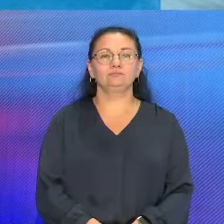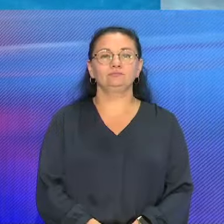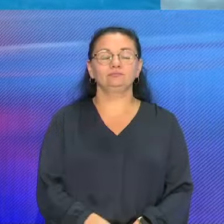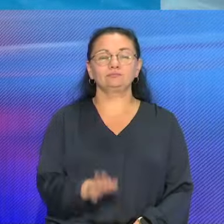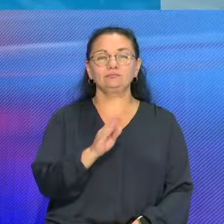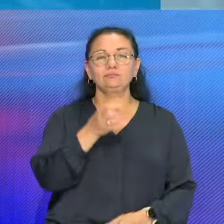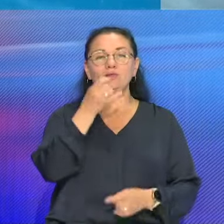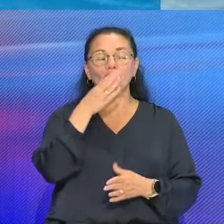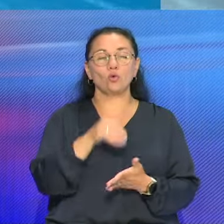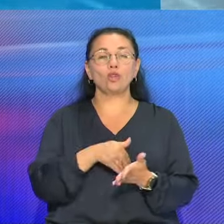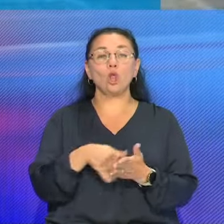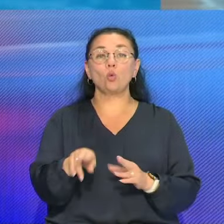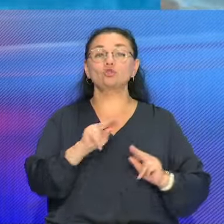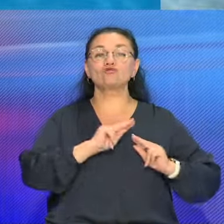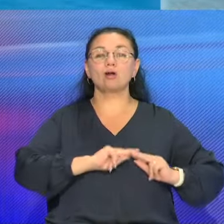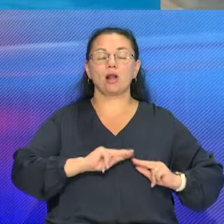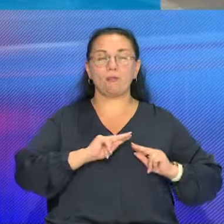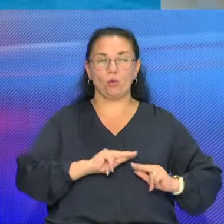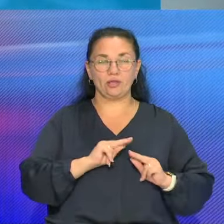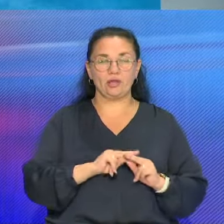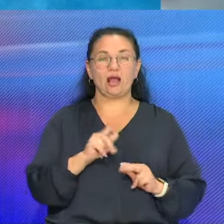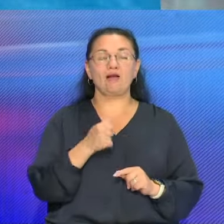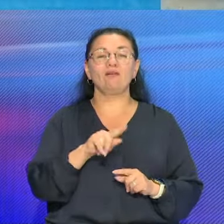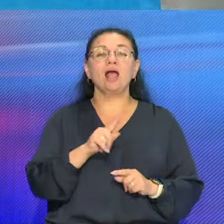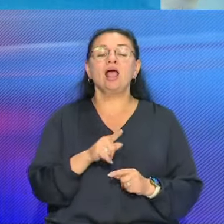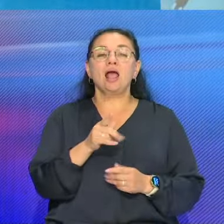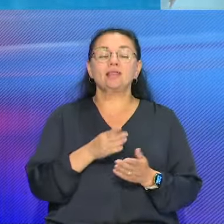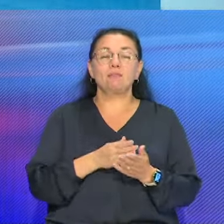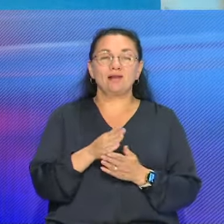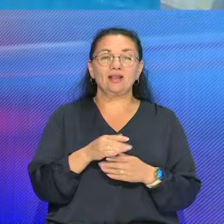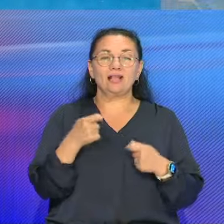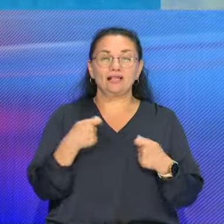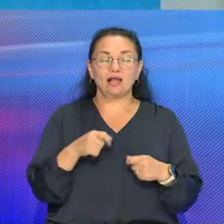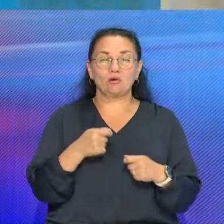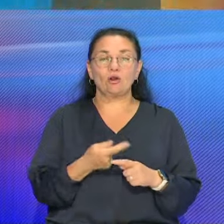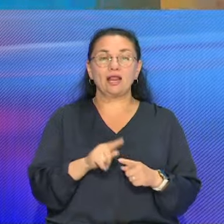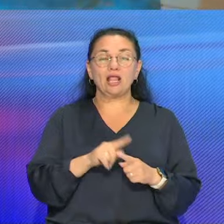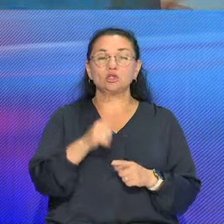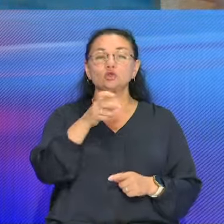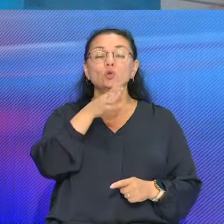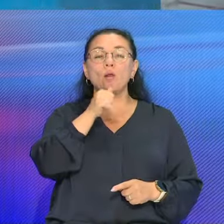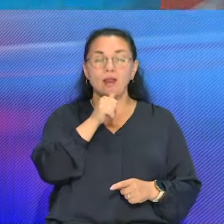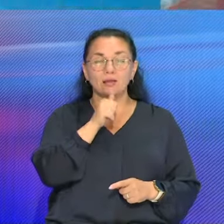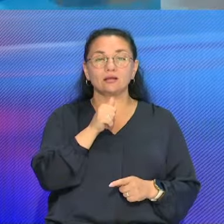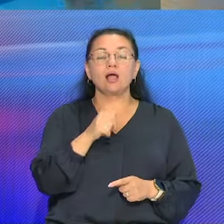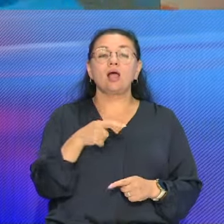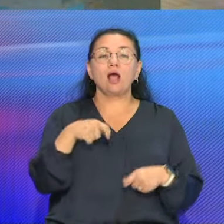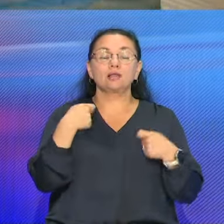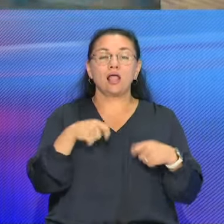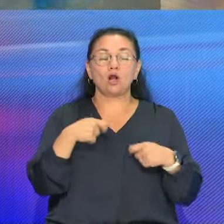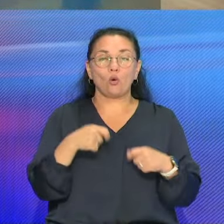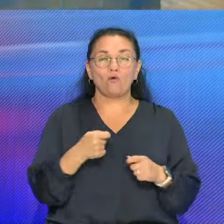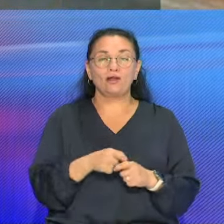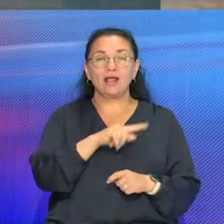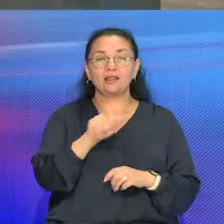У Гродня лепших работников Галины узнагородили юбилейным медалем 100 год органам Гандлю Беларуси. Гоноровый знак установленный